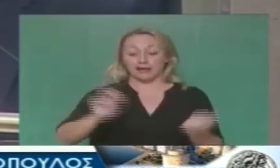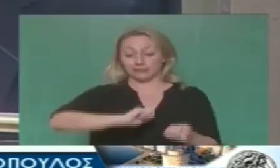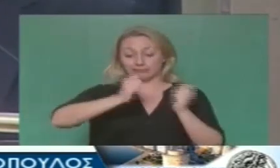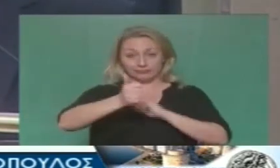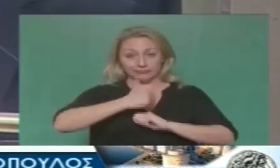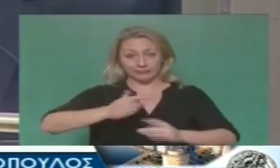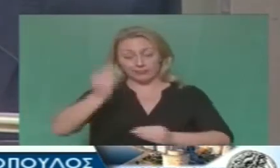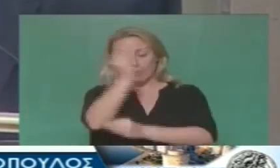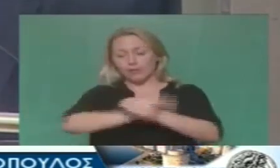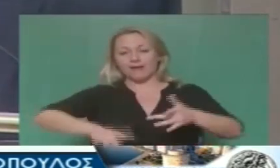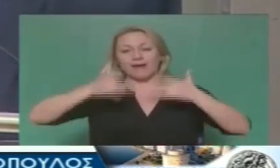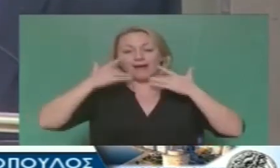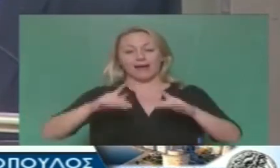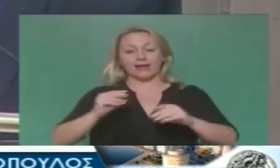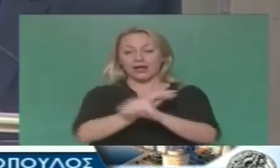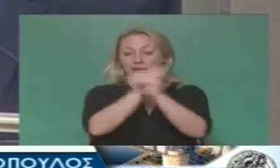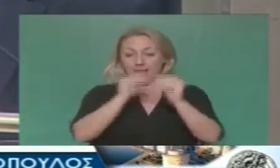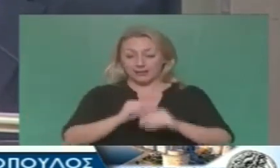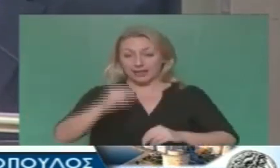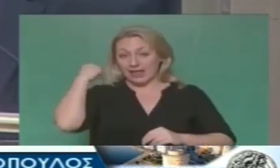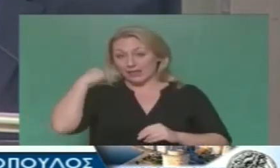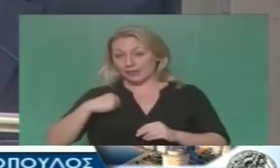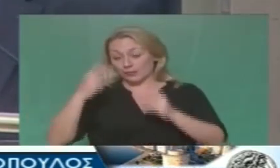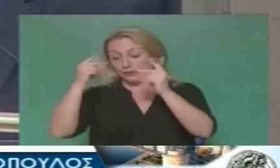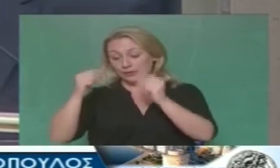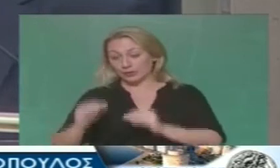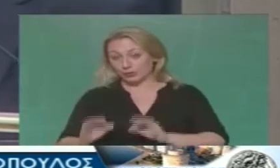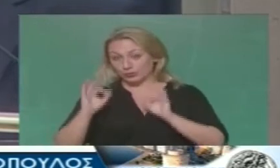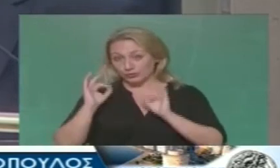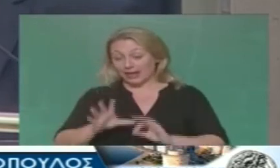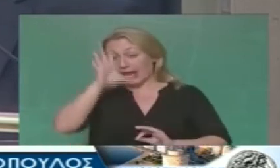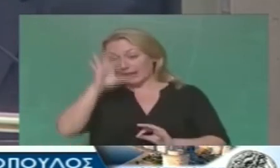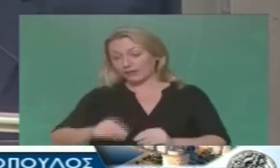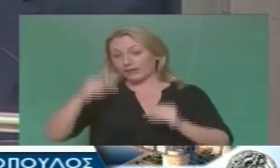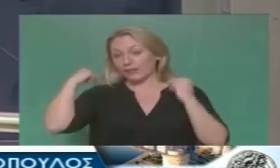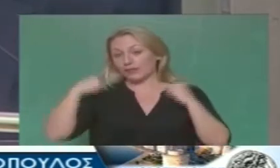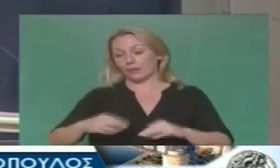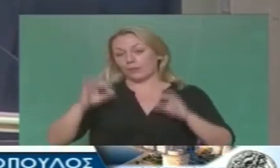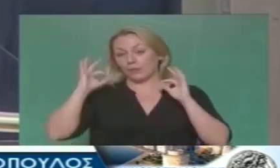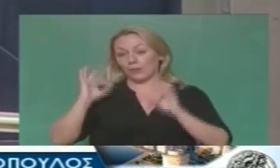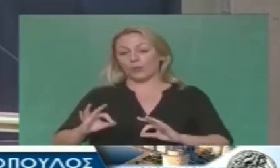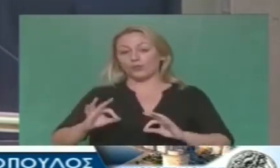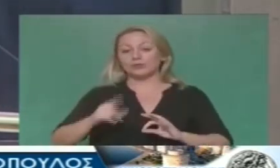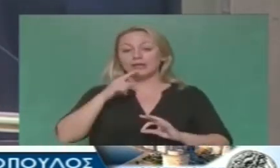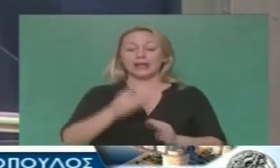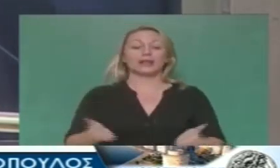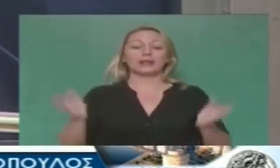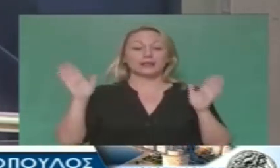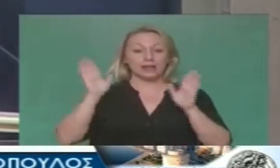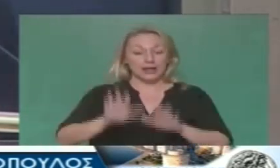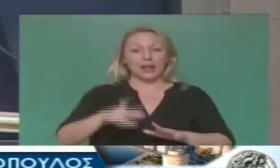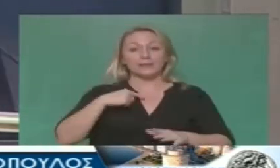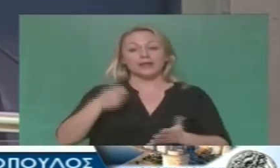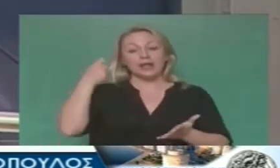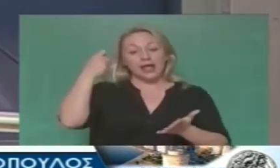Άρα λοιπόν το ζήτημα είναι δημόσια περιουσία πραγματικά δημόσια η οποία να καλύπτει με την